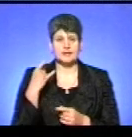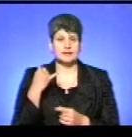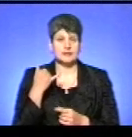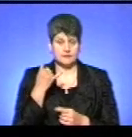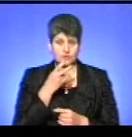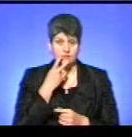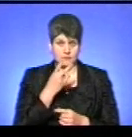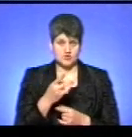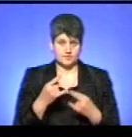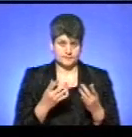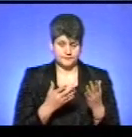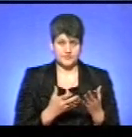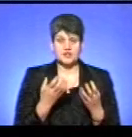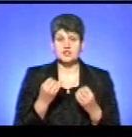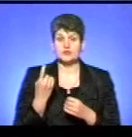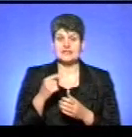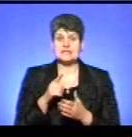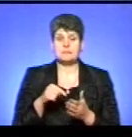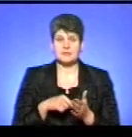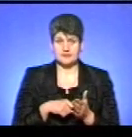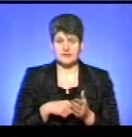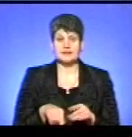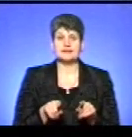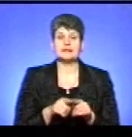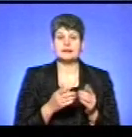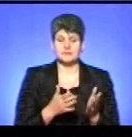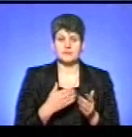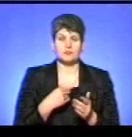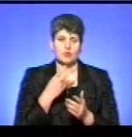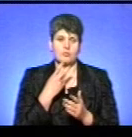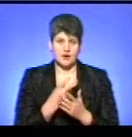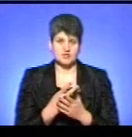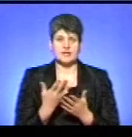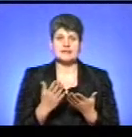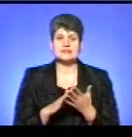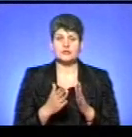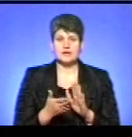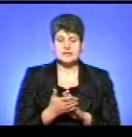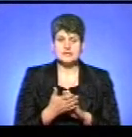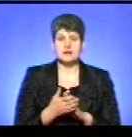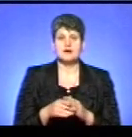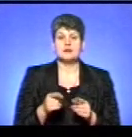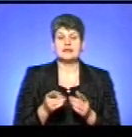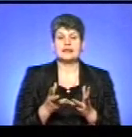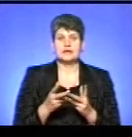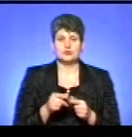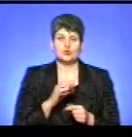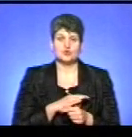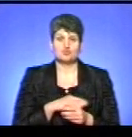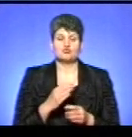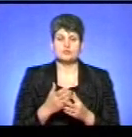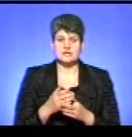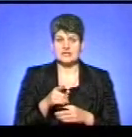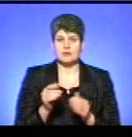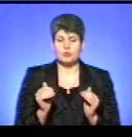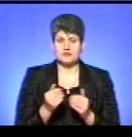бачите на своїх екранах. І ще одне запитання таке. Ми побачили, тобто, яка ситуація з тенденціями щодо кількості користувачів субсидій, їх